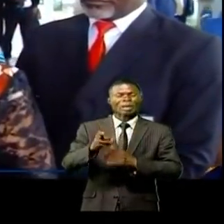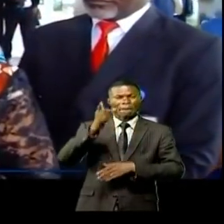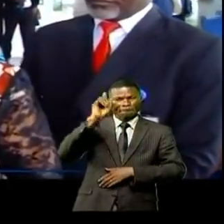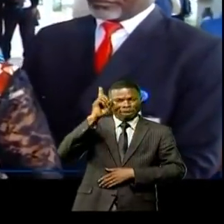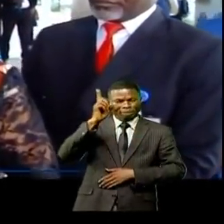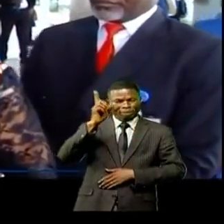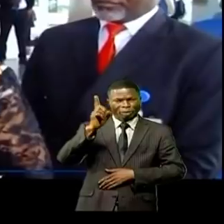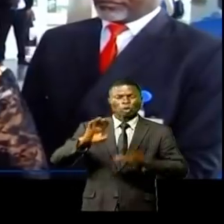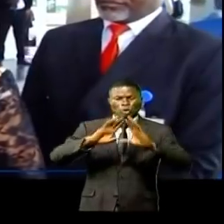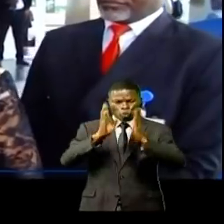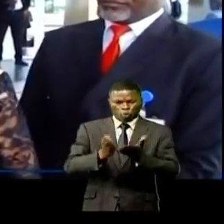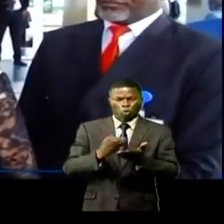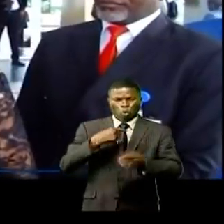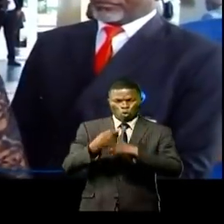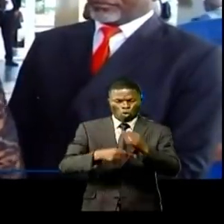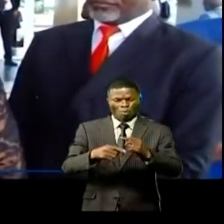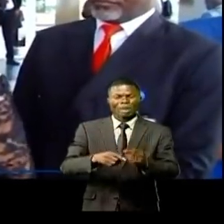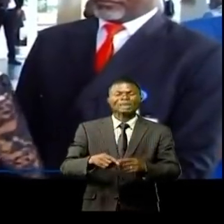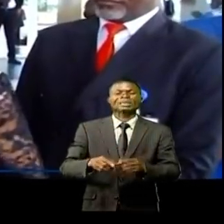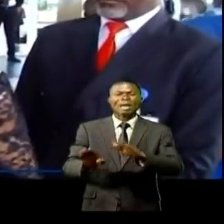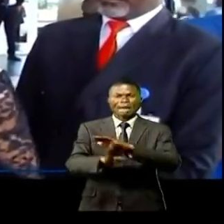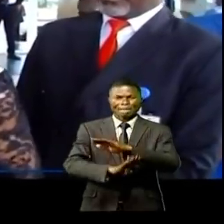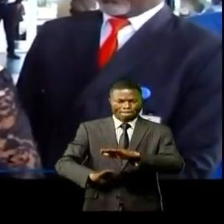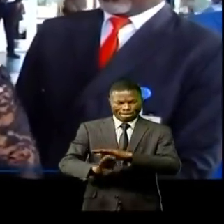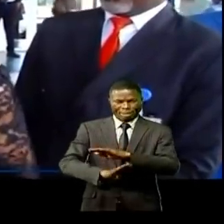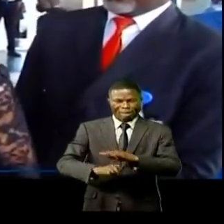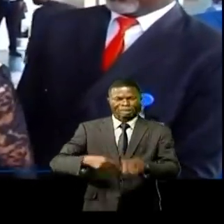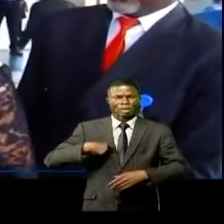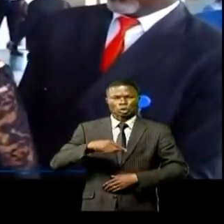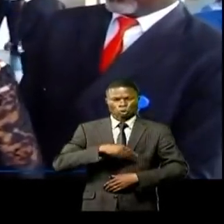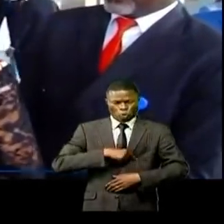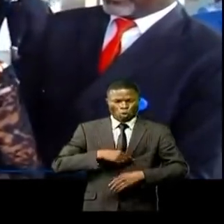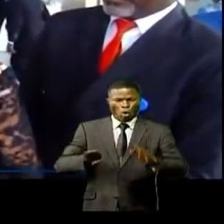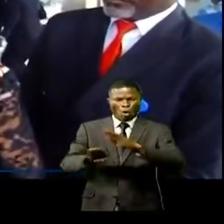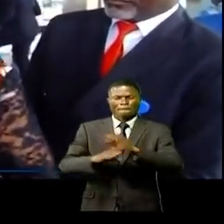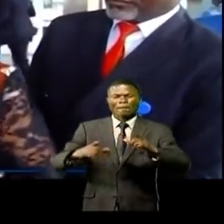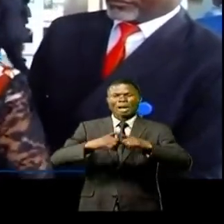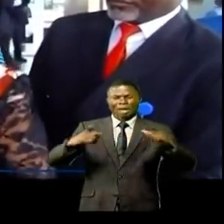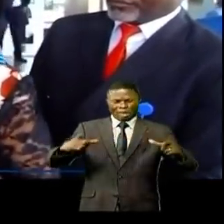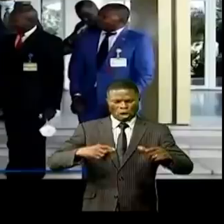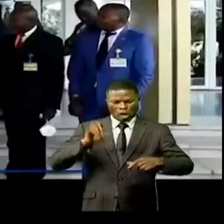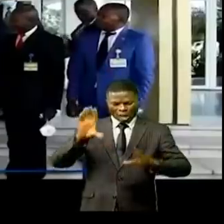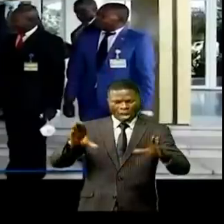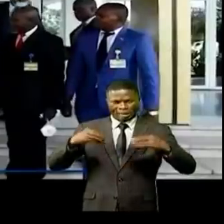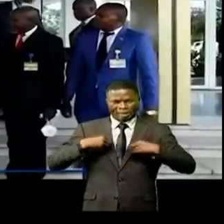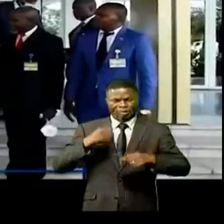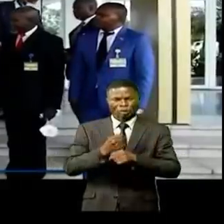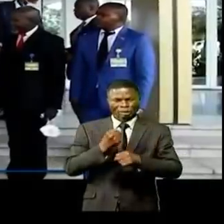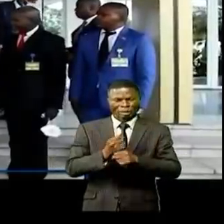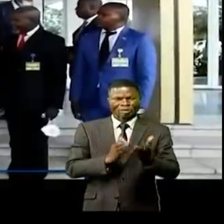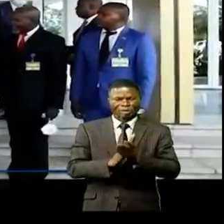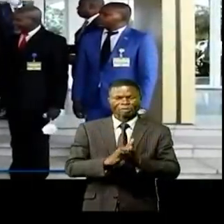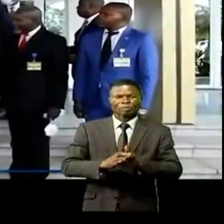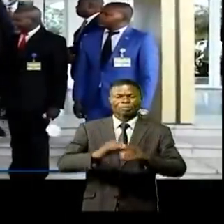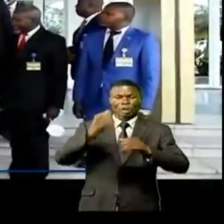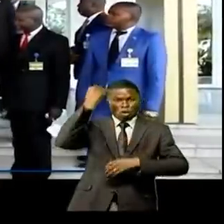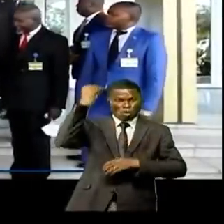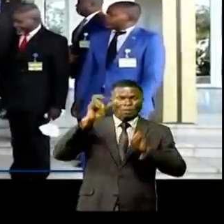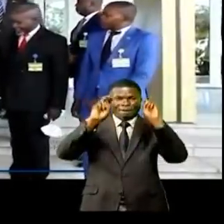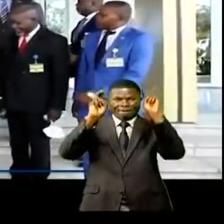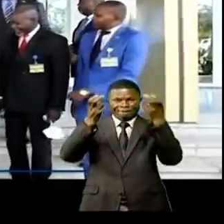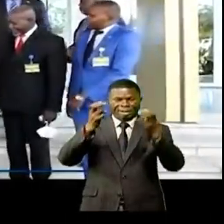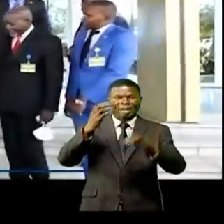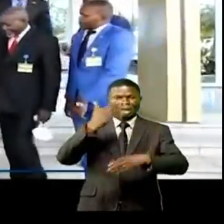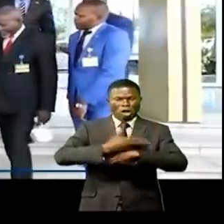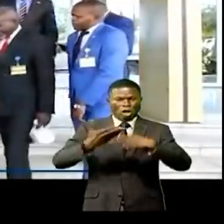parce que tout part à la base. Et nous, comme nous sommes aussi une grande base, on va travailler. Lumumba-Ville a été créée sur ordonnance